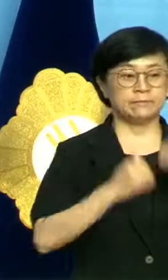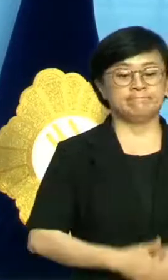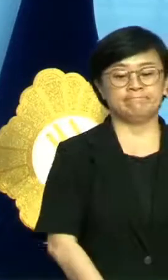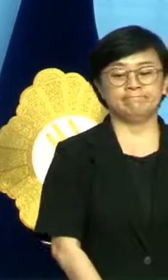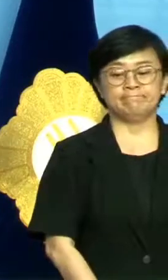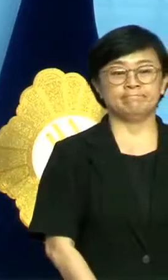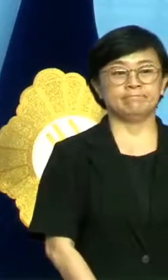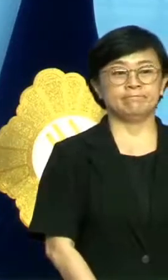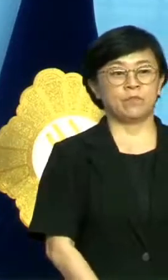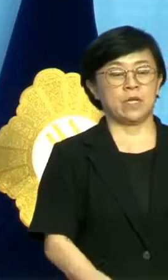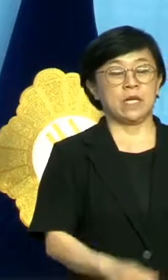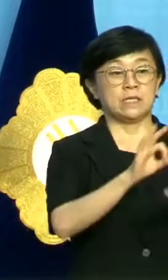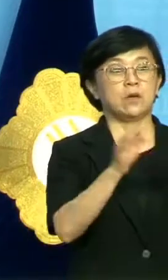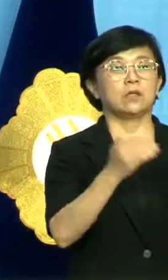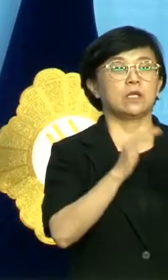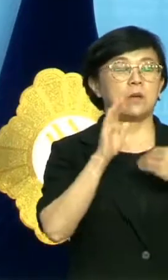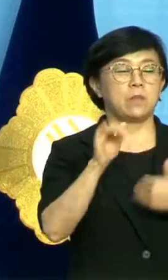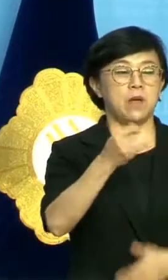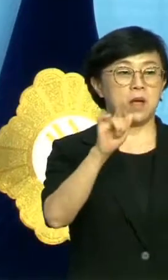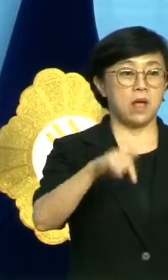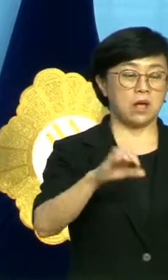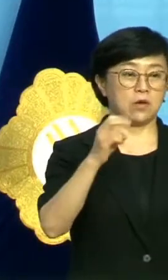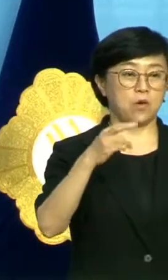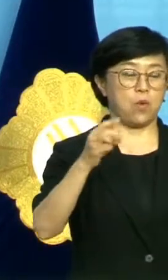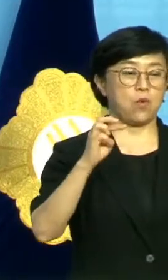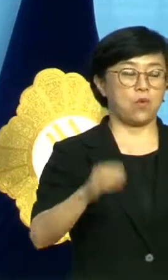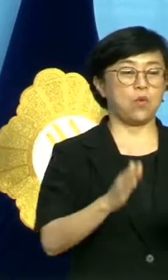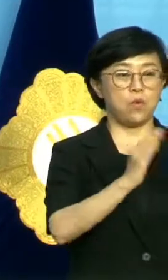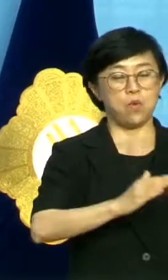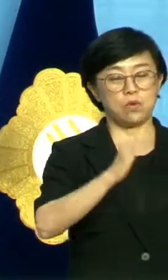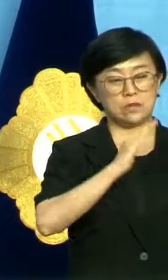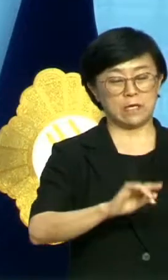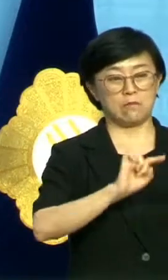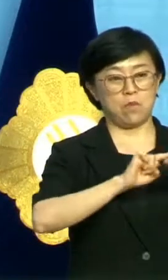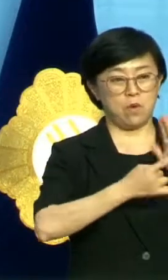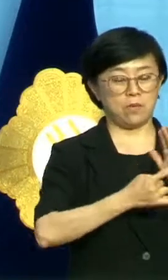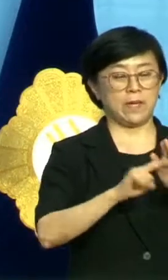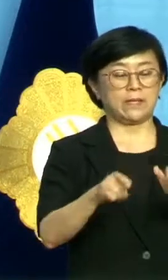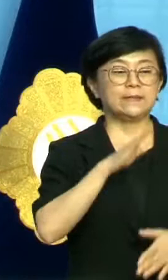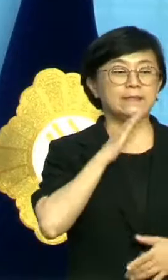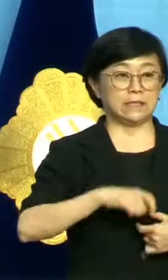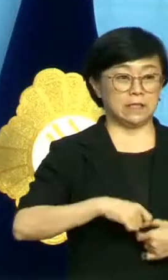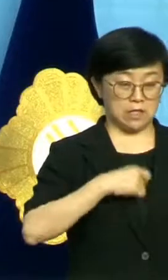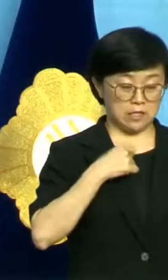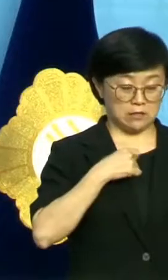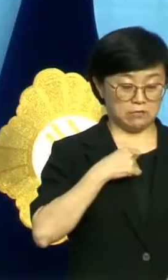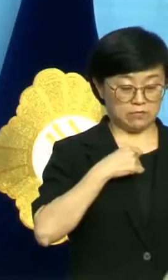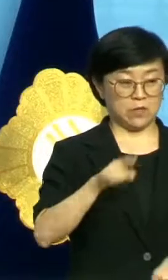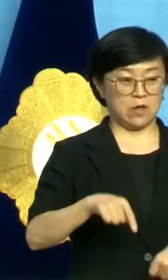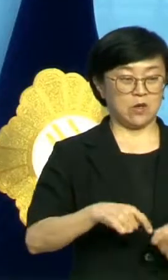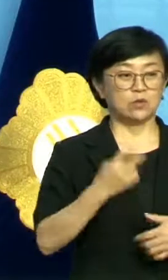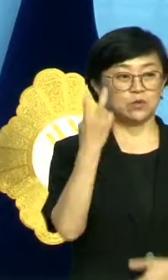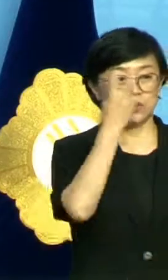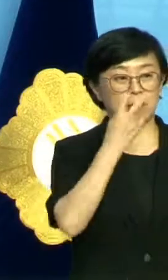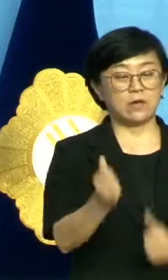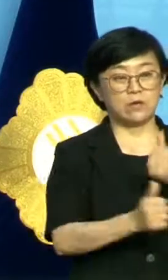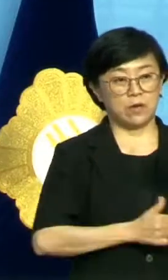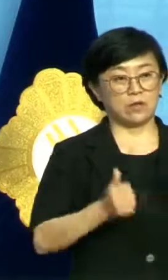사용후 해결료 경주지역 공론화 진상조사위 구성 촉구 기자회견을 시작하겠습니다.